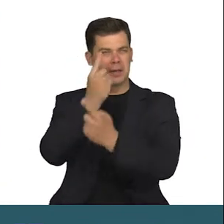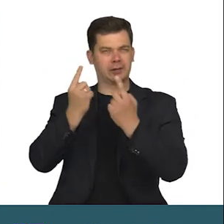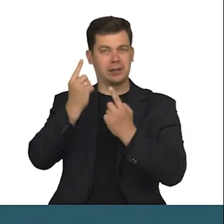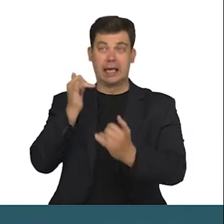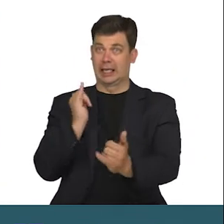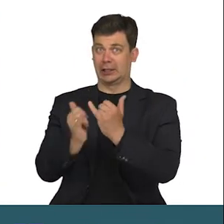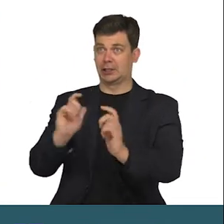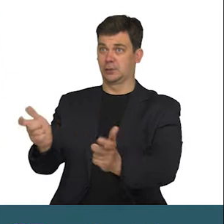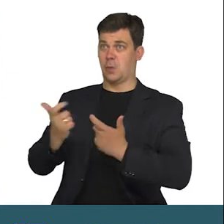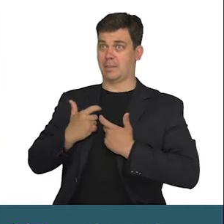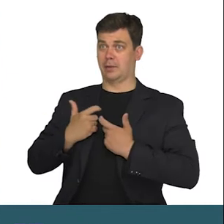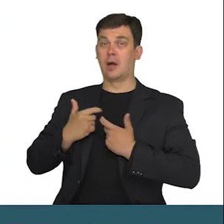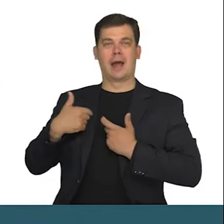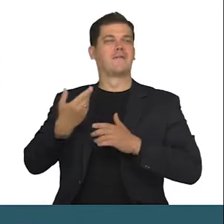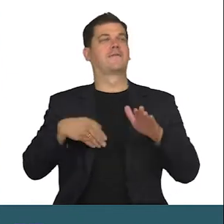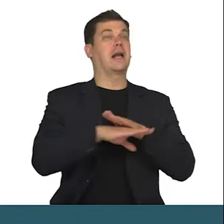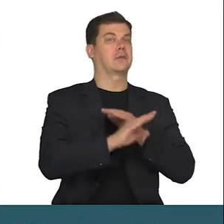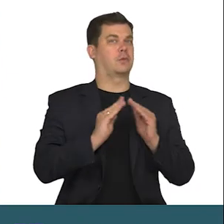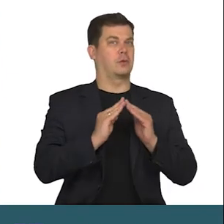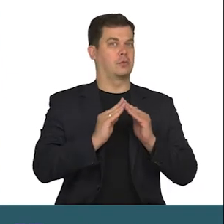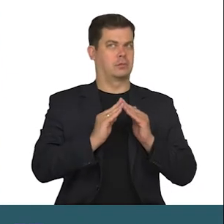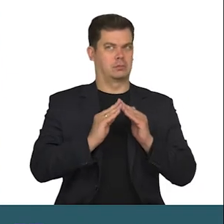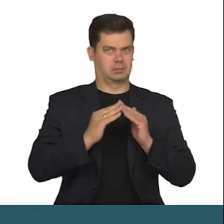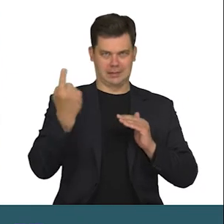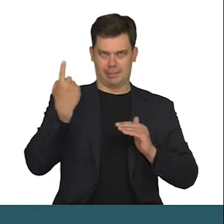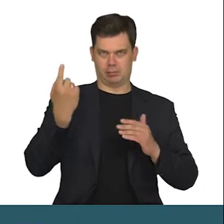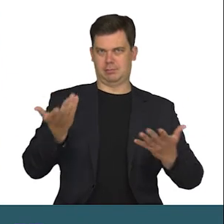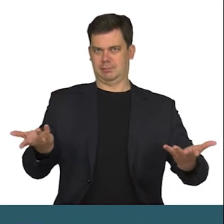złapią, to powiem, że wracam do domu. Chyba mi nie zabronią.